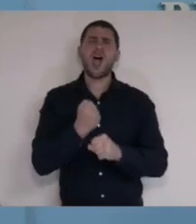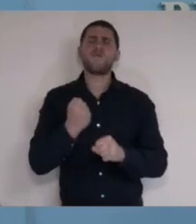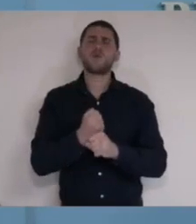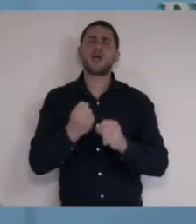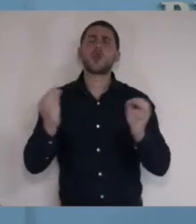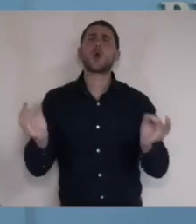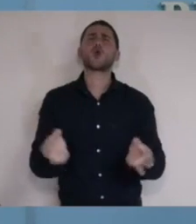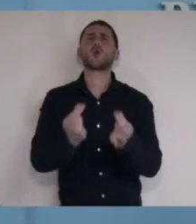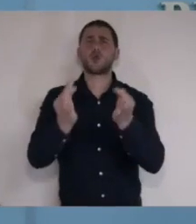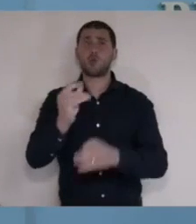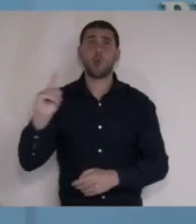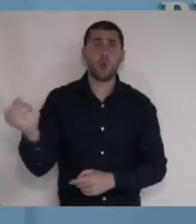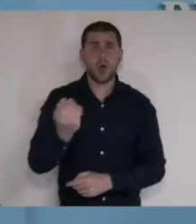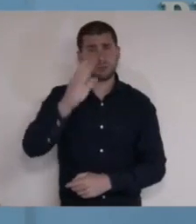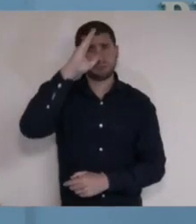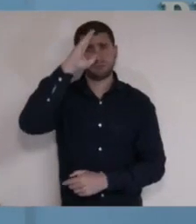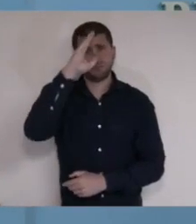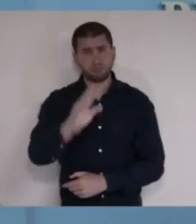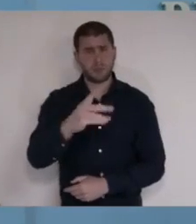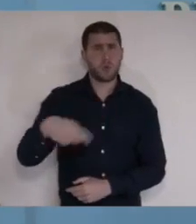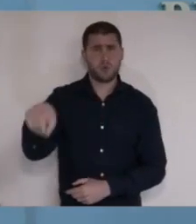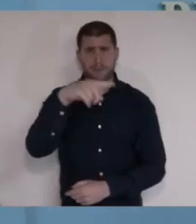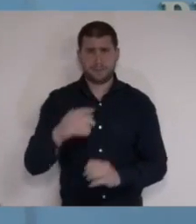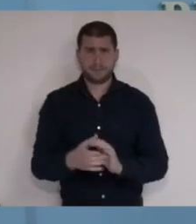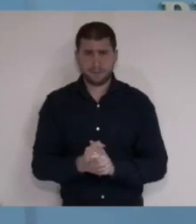קודש. כולנו מצדיעים לכם.